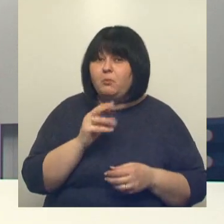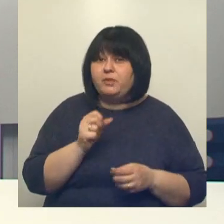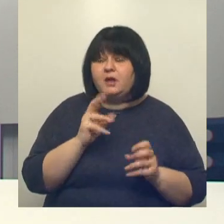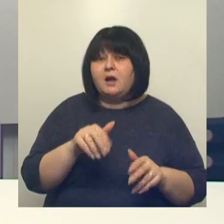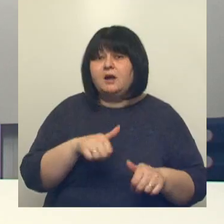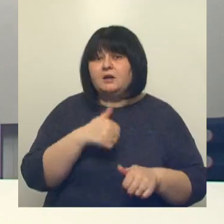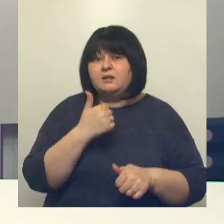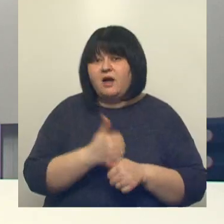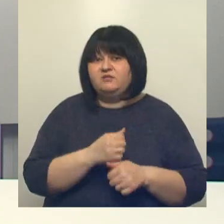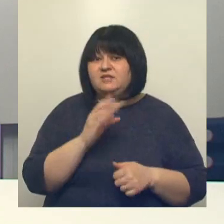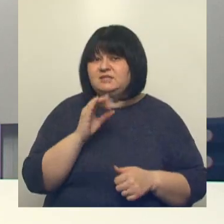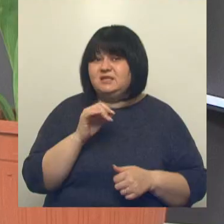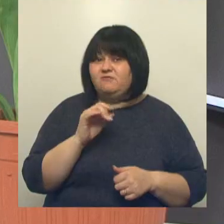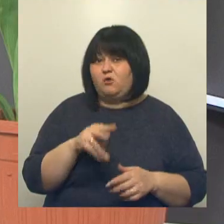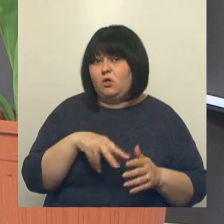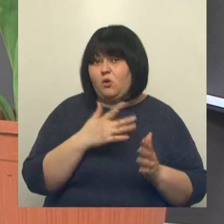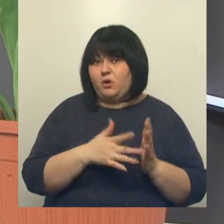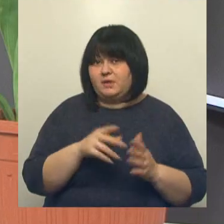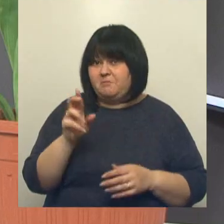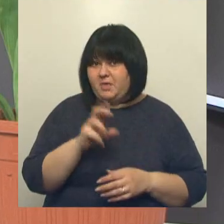главный символ уже, наверное, Белгорода?